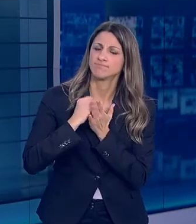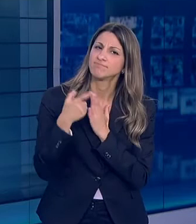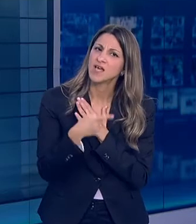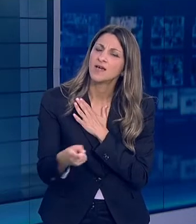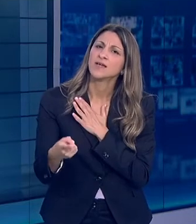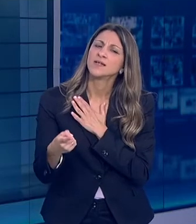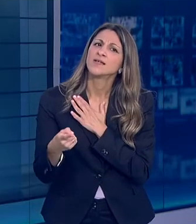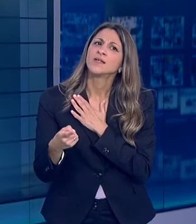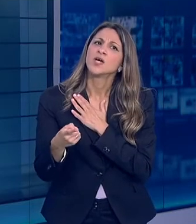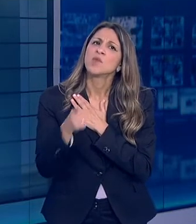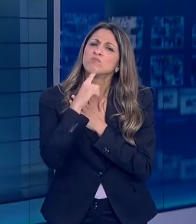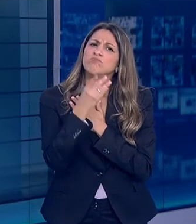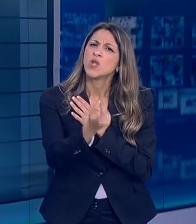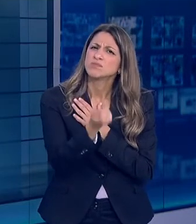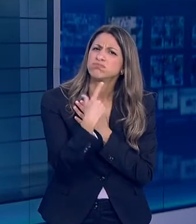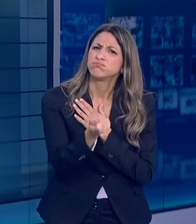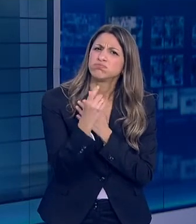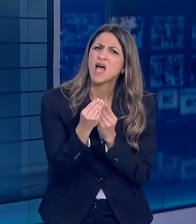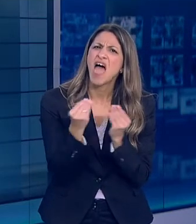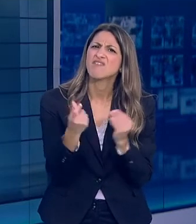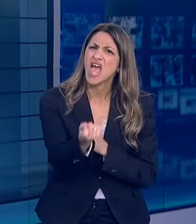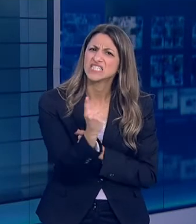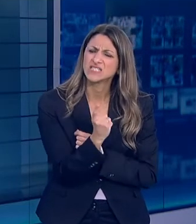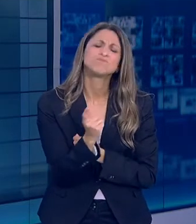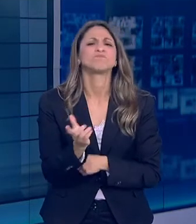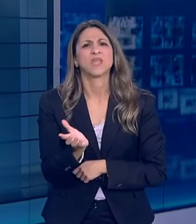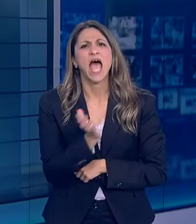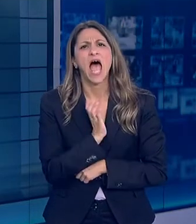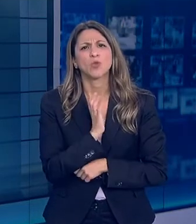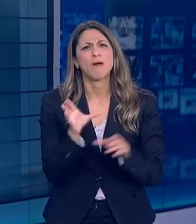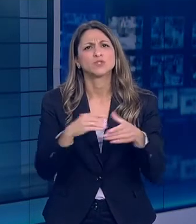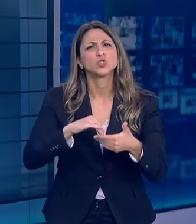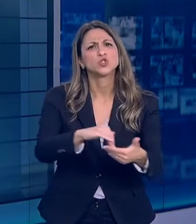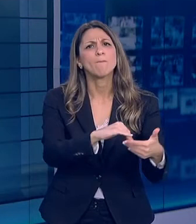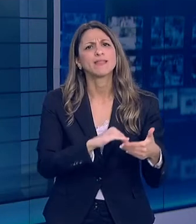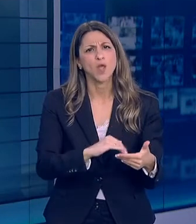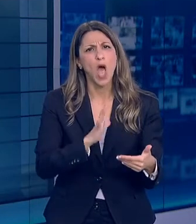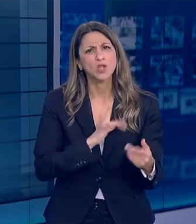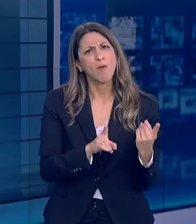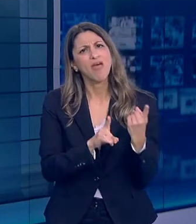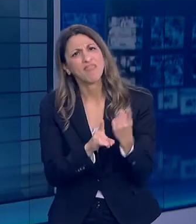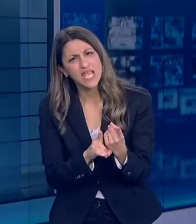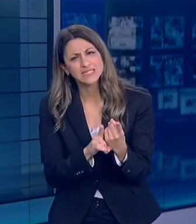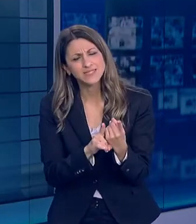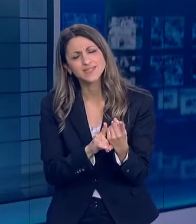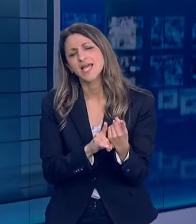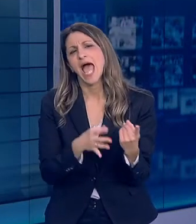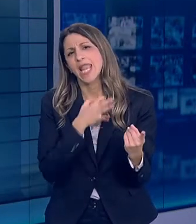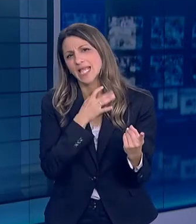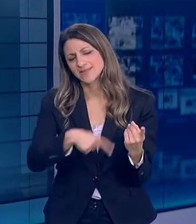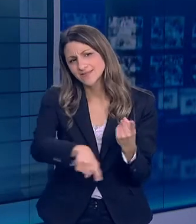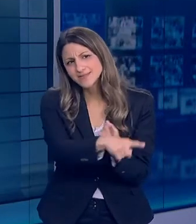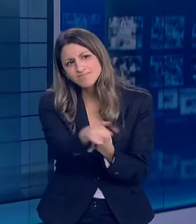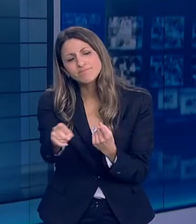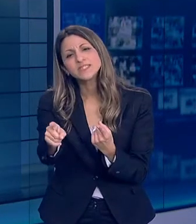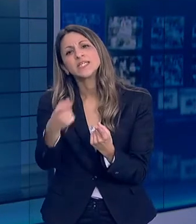ευχές σας όπως αυτή που έλαβα από ένα σωματείο παιδιών με ειδικές δεξιότητες που μου εμείνησαν πως οι άγγελοι στη γη από